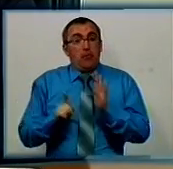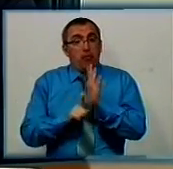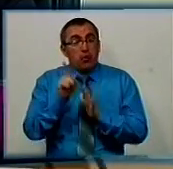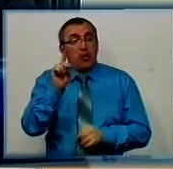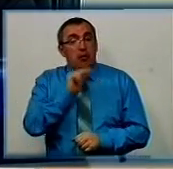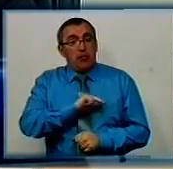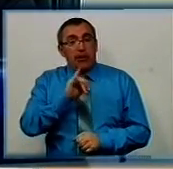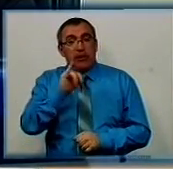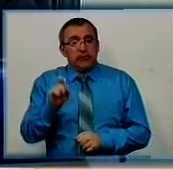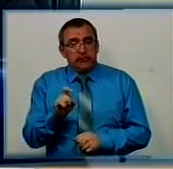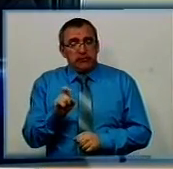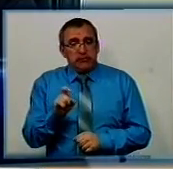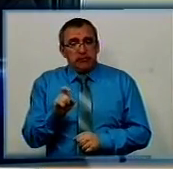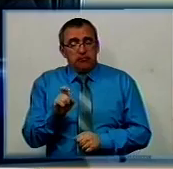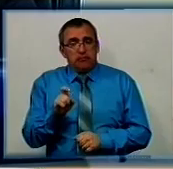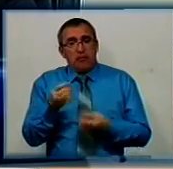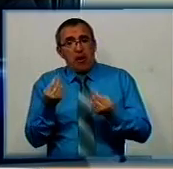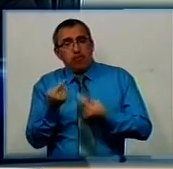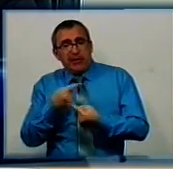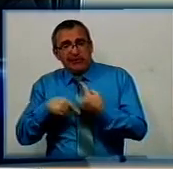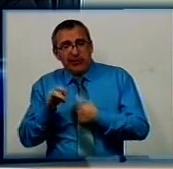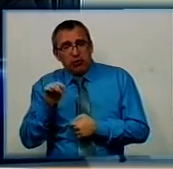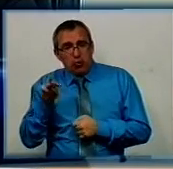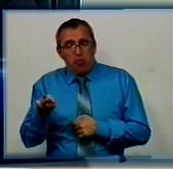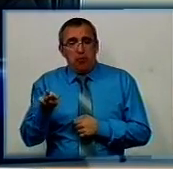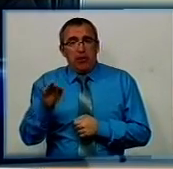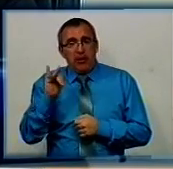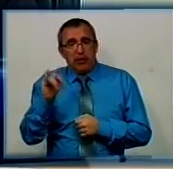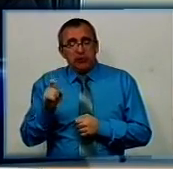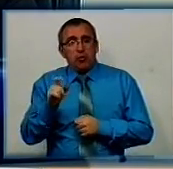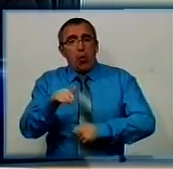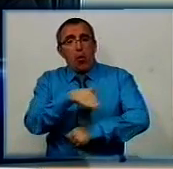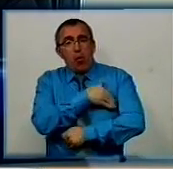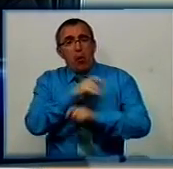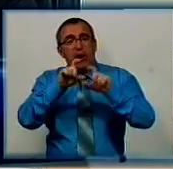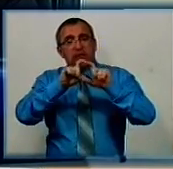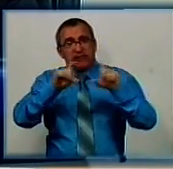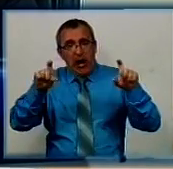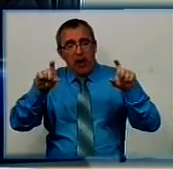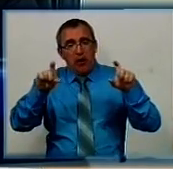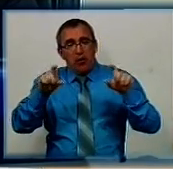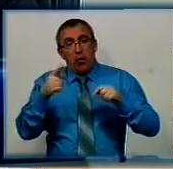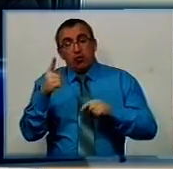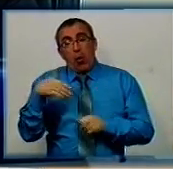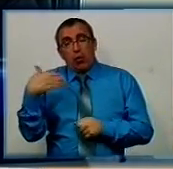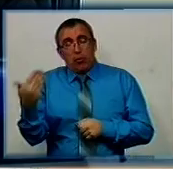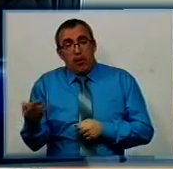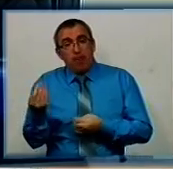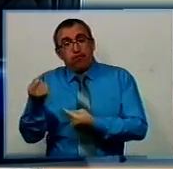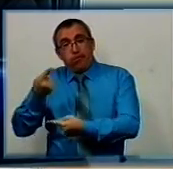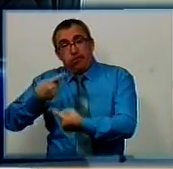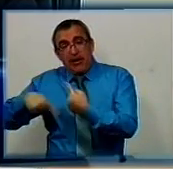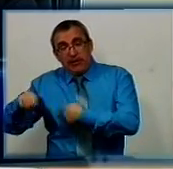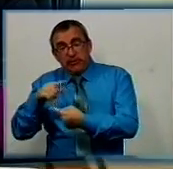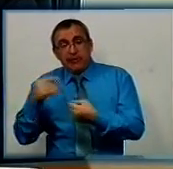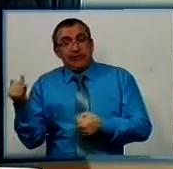працювати із бізнесом, із комунальними закладами. З одної сторони бізнес, той,